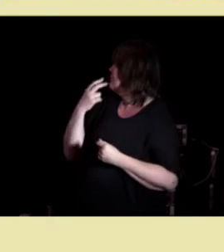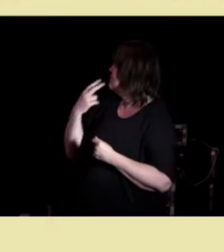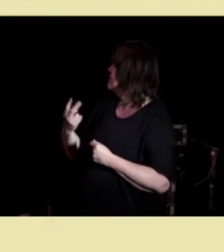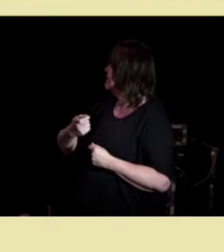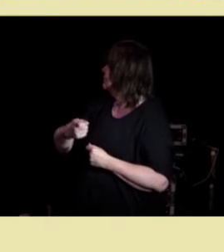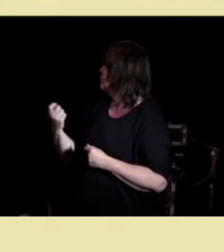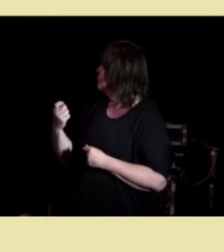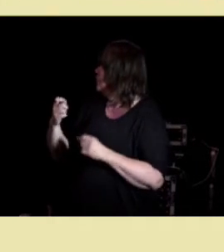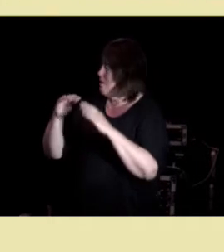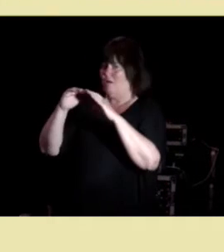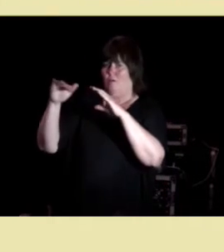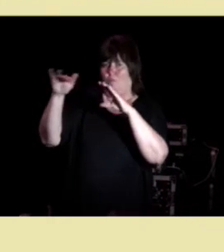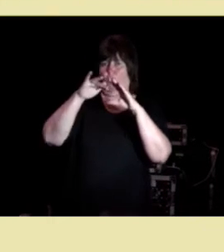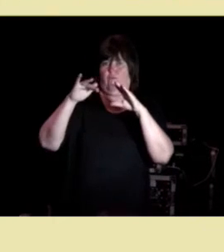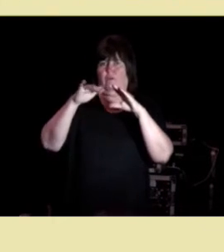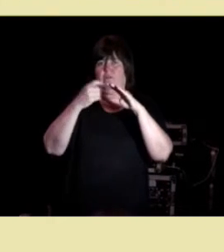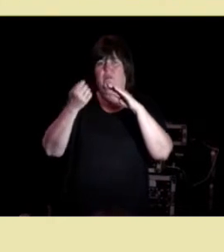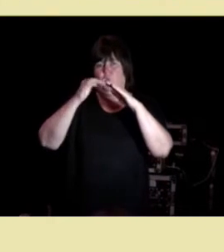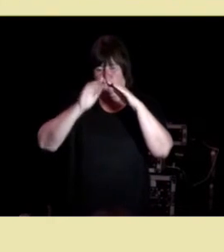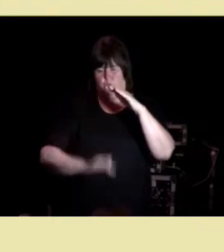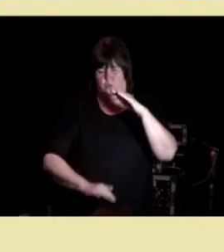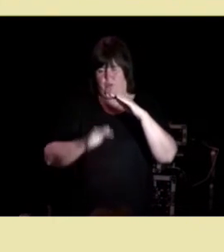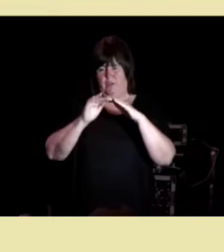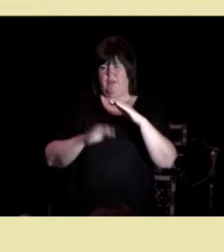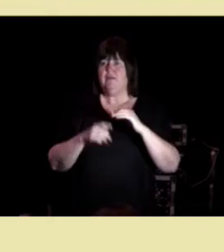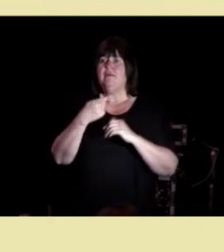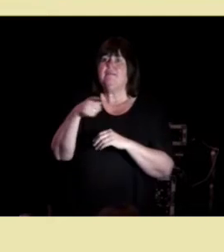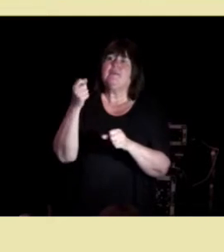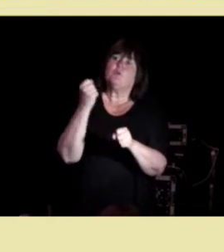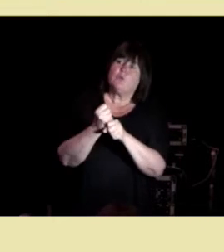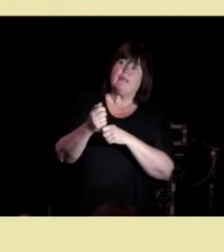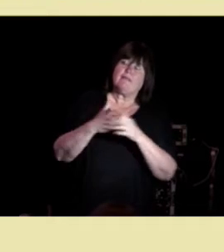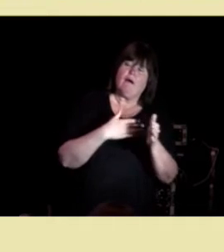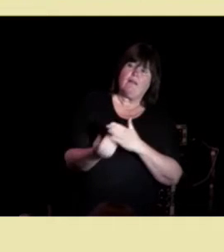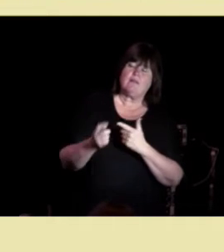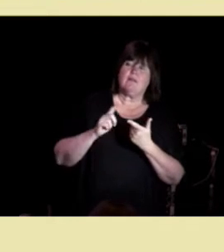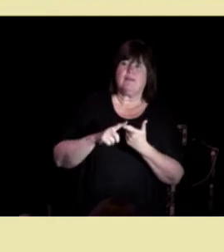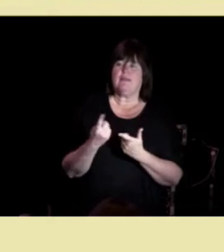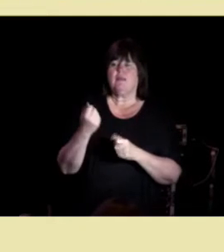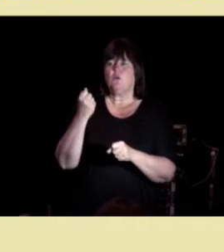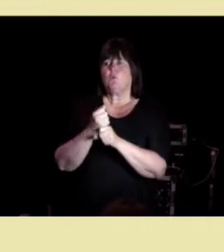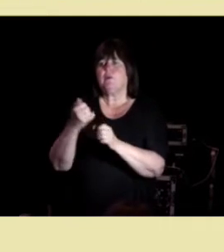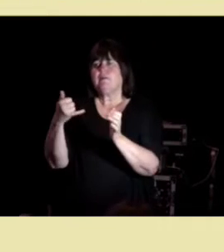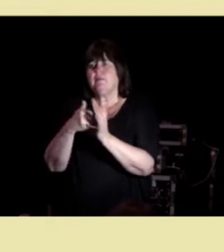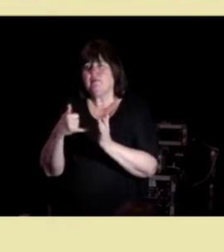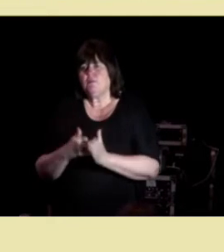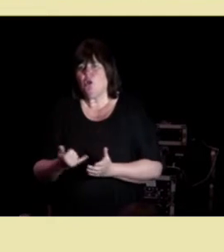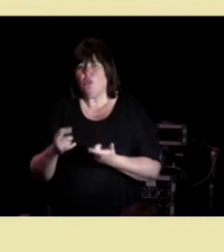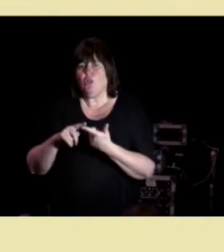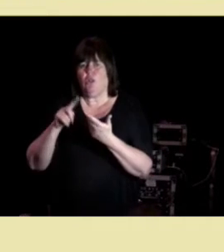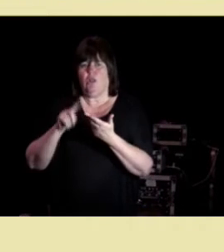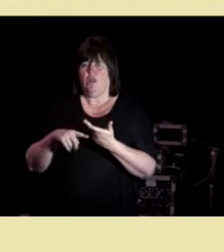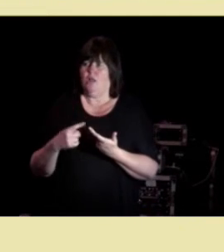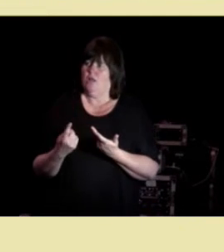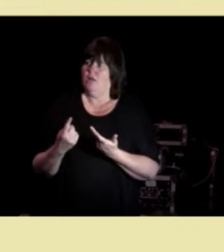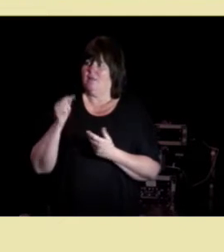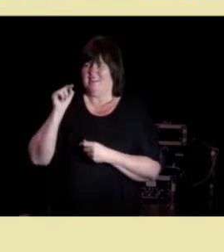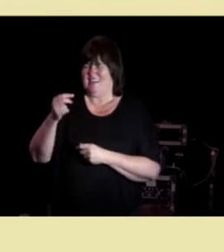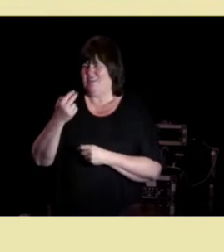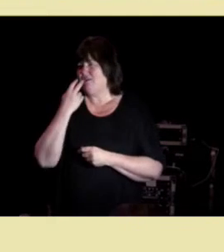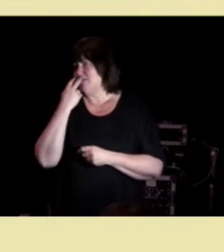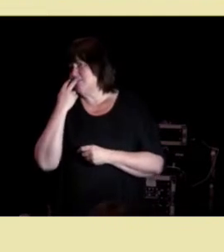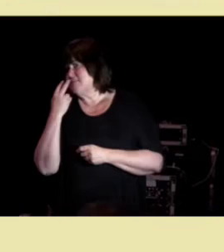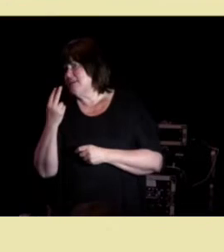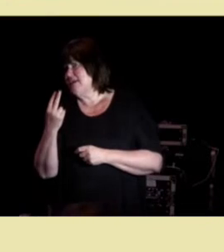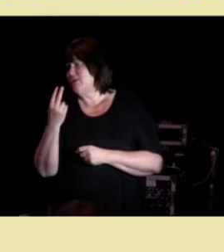og noe og mye ligger under det er både de konkrete handlingene det er konkret innhold det er det som vi kan se